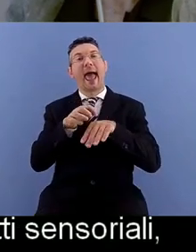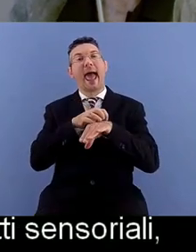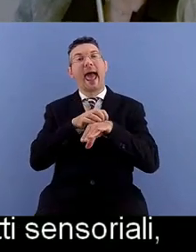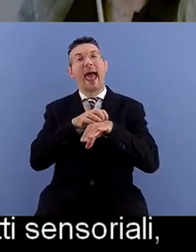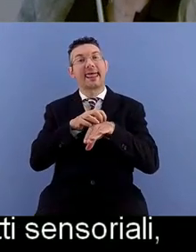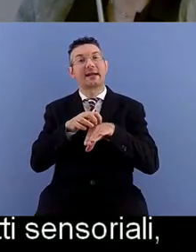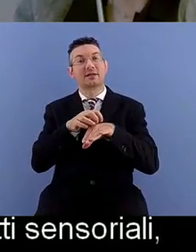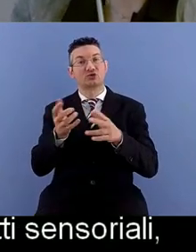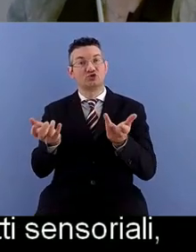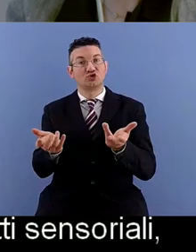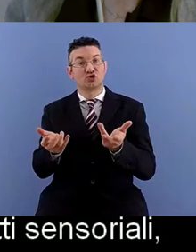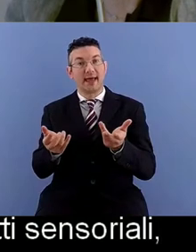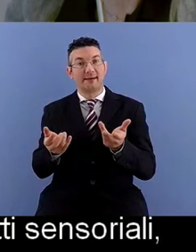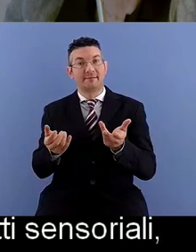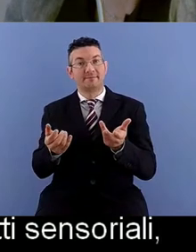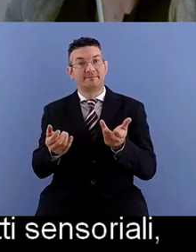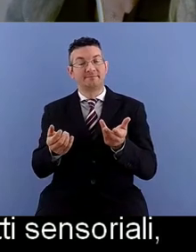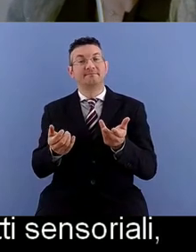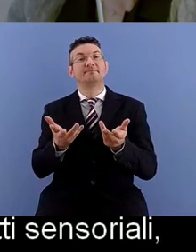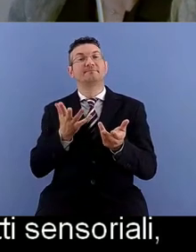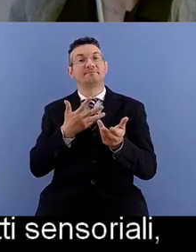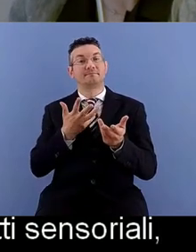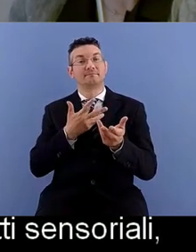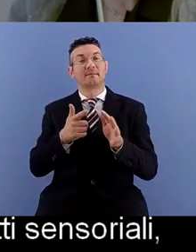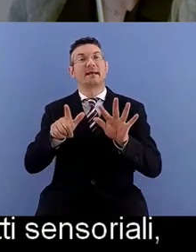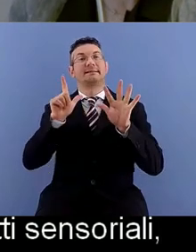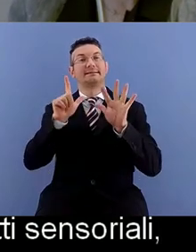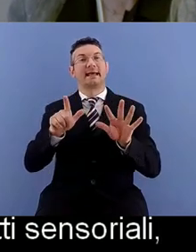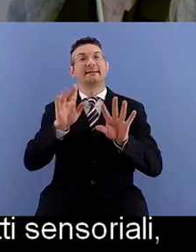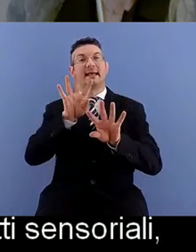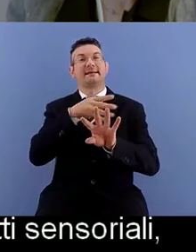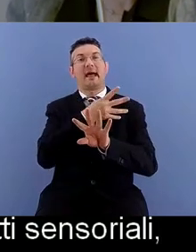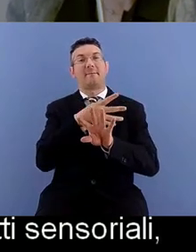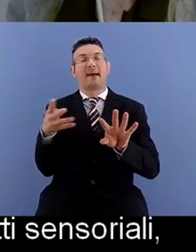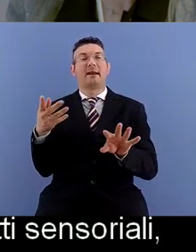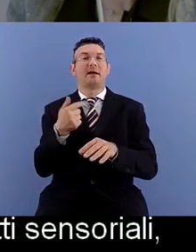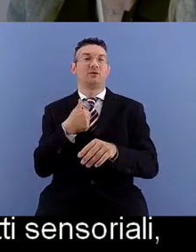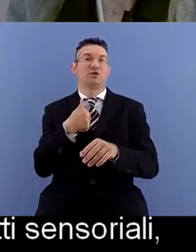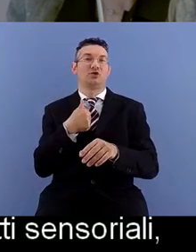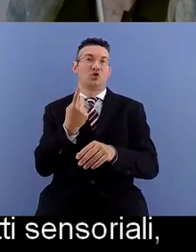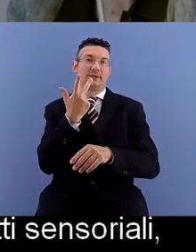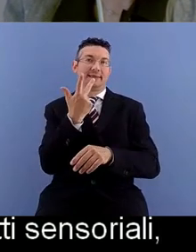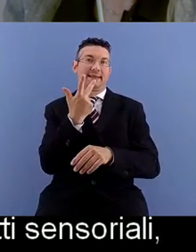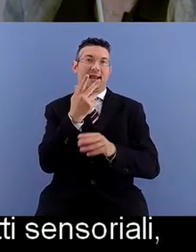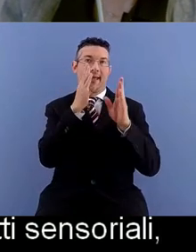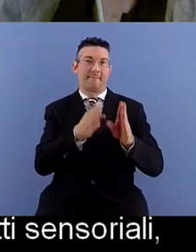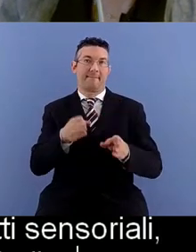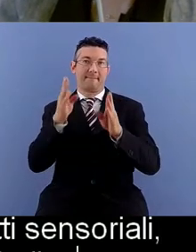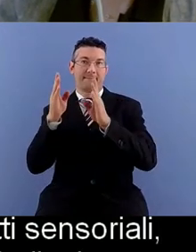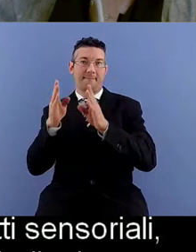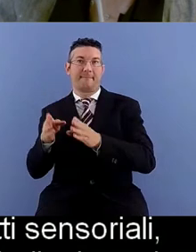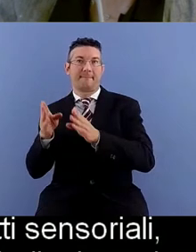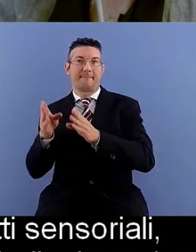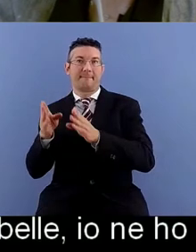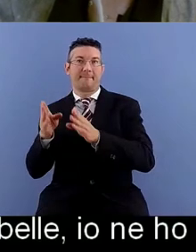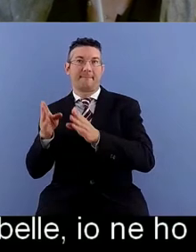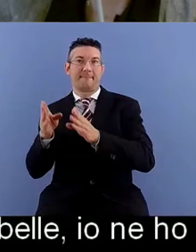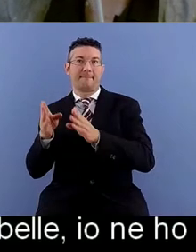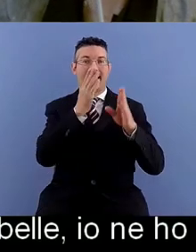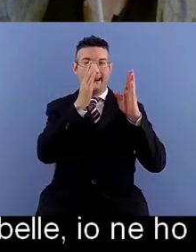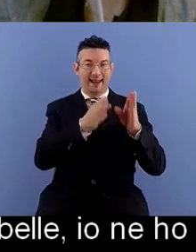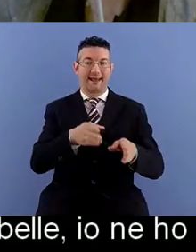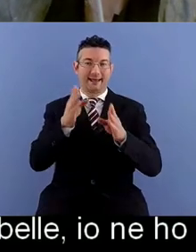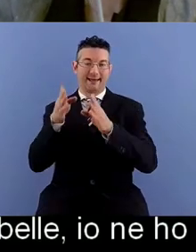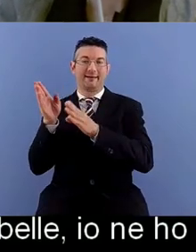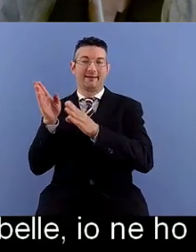Sono presenti sette tabelle, io ne ho riportate solo tre che sono le tre relative appunto, che